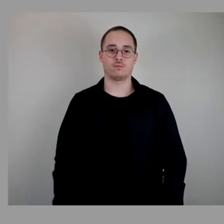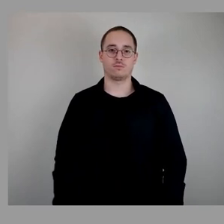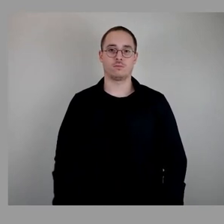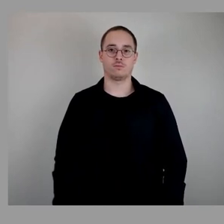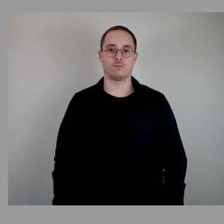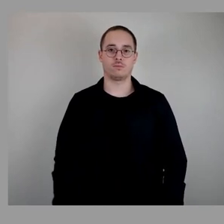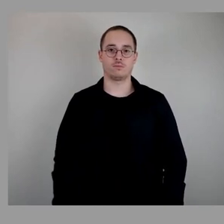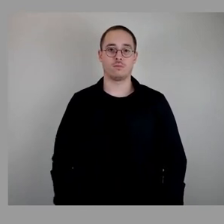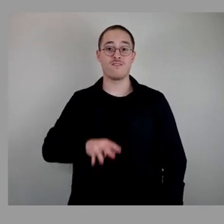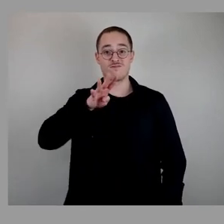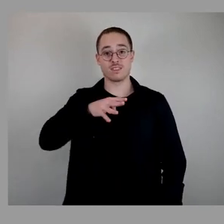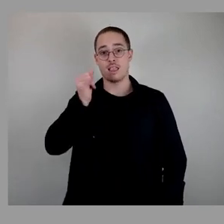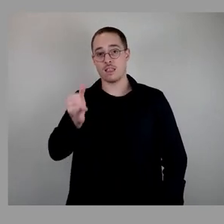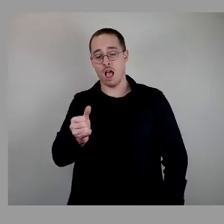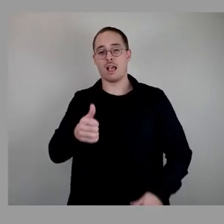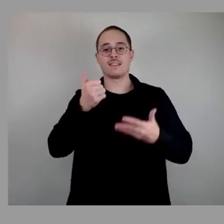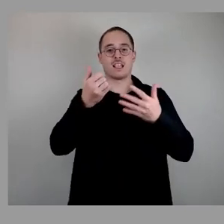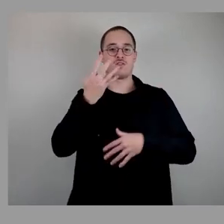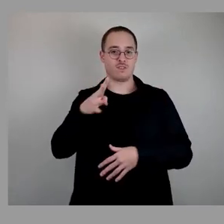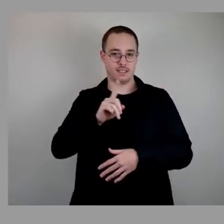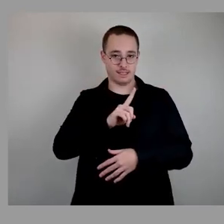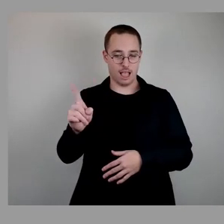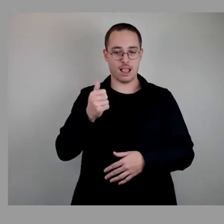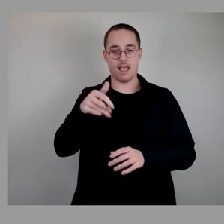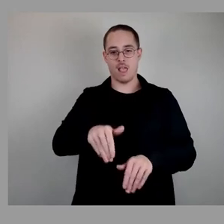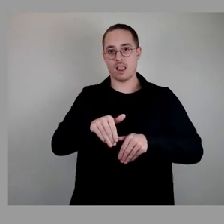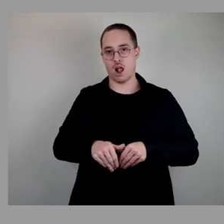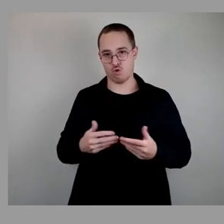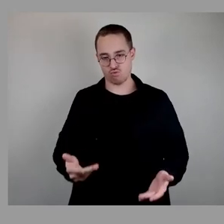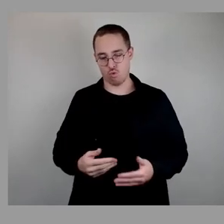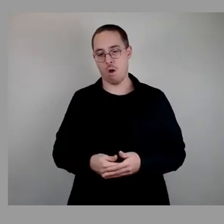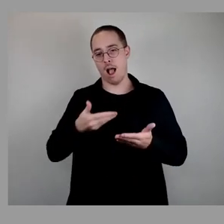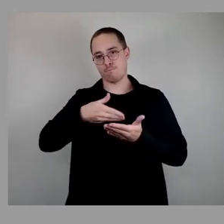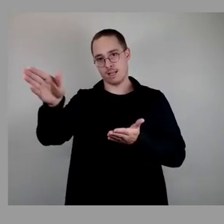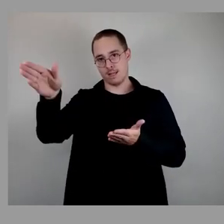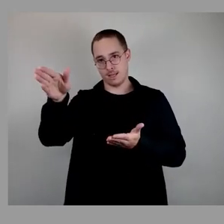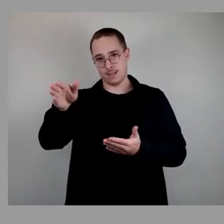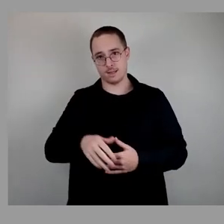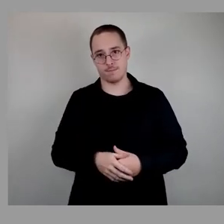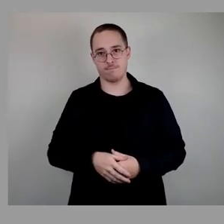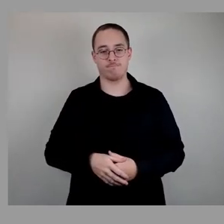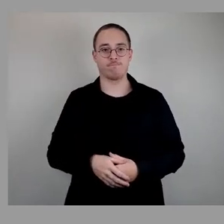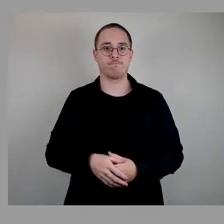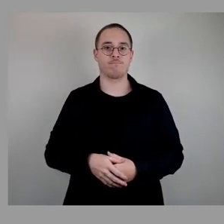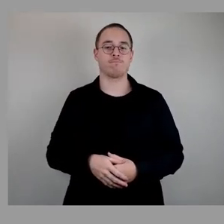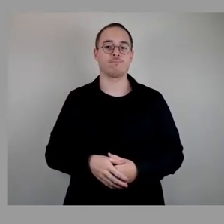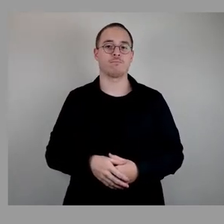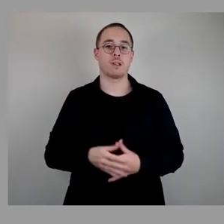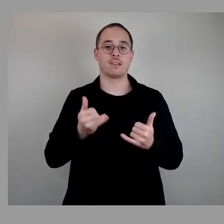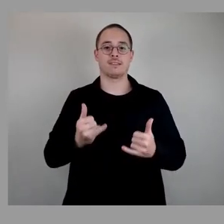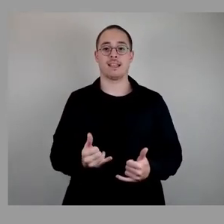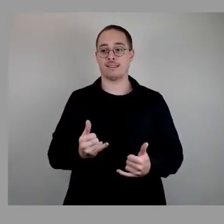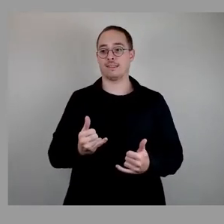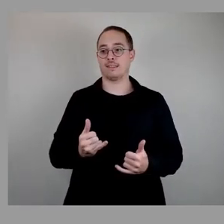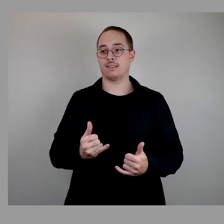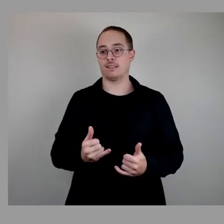14 Ja, 46 Nein, eine Enthaltung. Damit abgelehnt. Und wir kommen damit zum federführenden einstimmigen